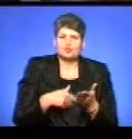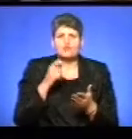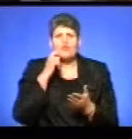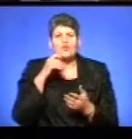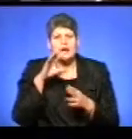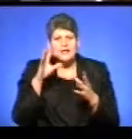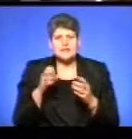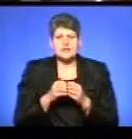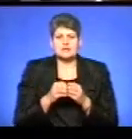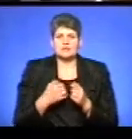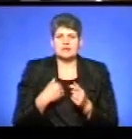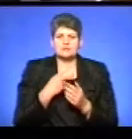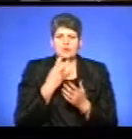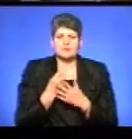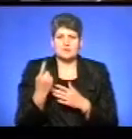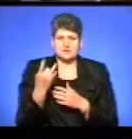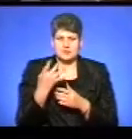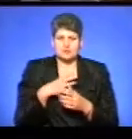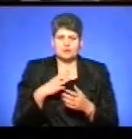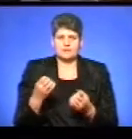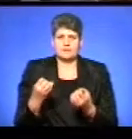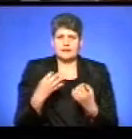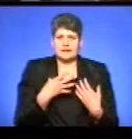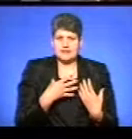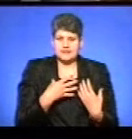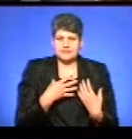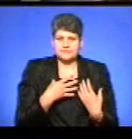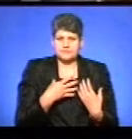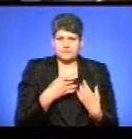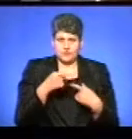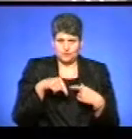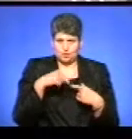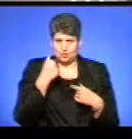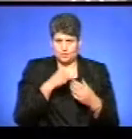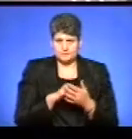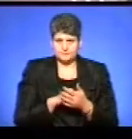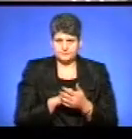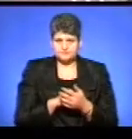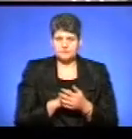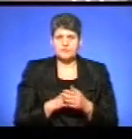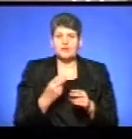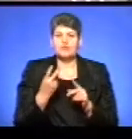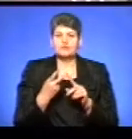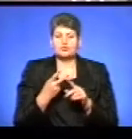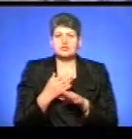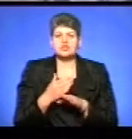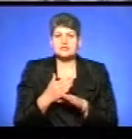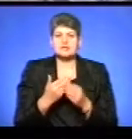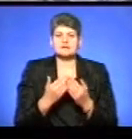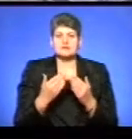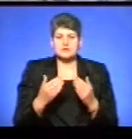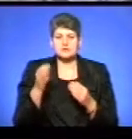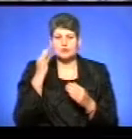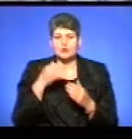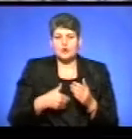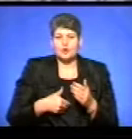Вони у експонуються вперше, оскільки нам були передані вони буквально в цьому році. У другій частині виставки спогади про Голодомор